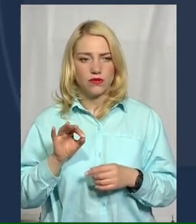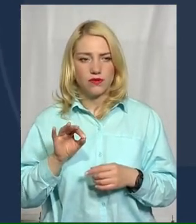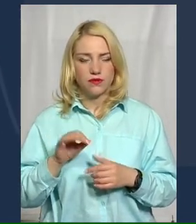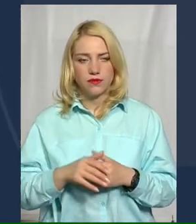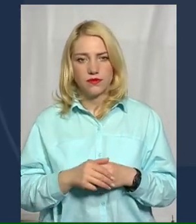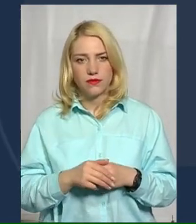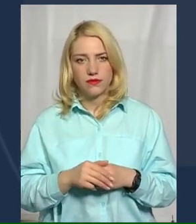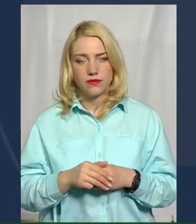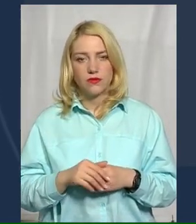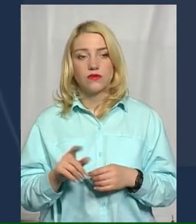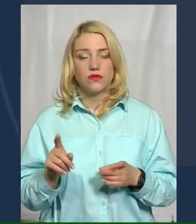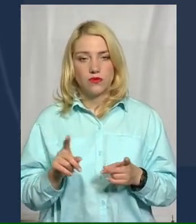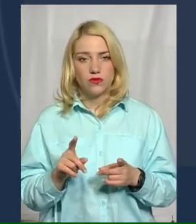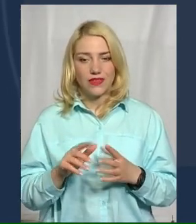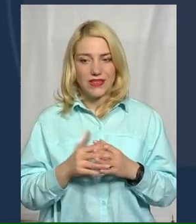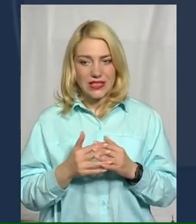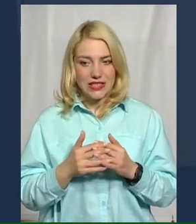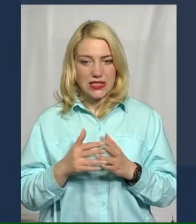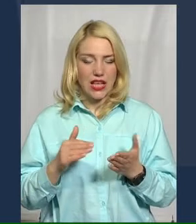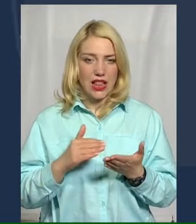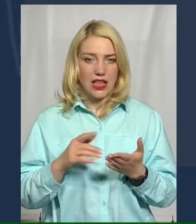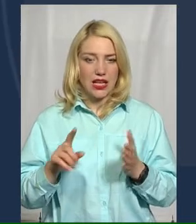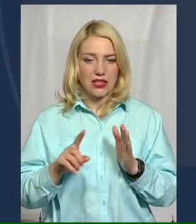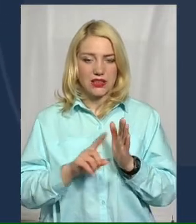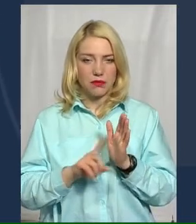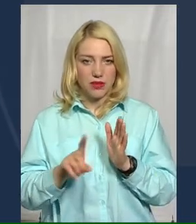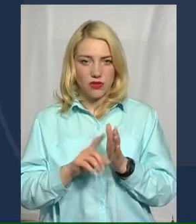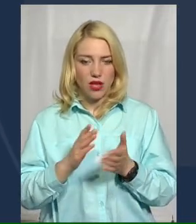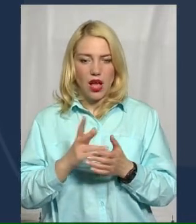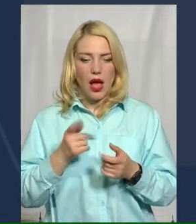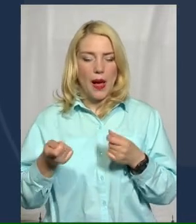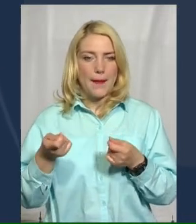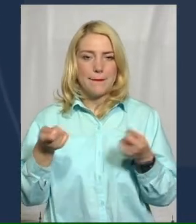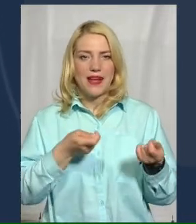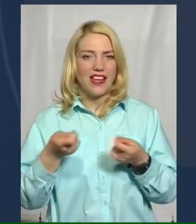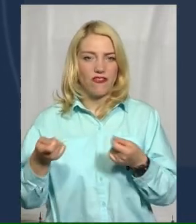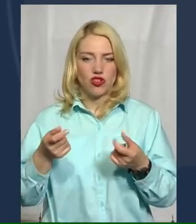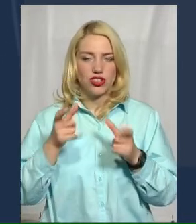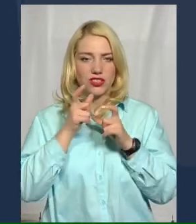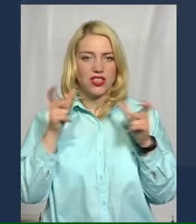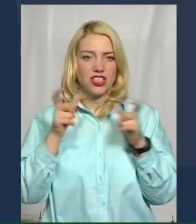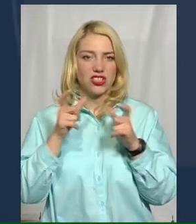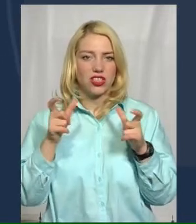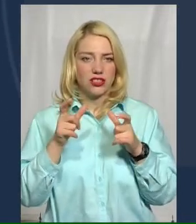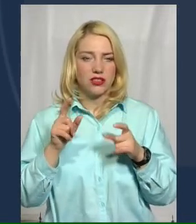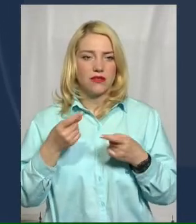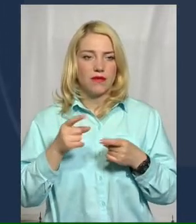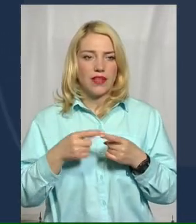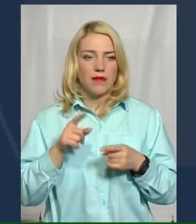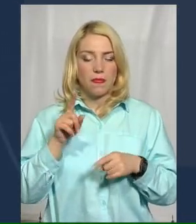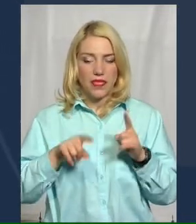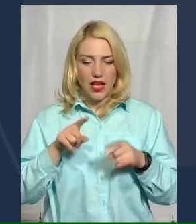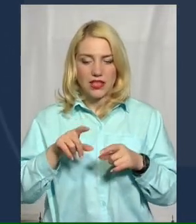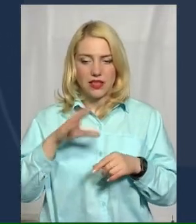ну, що, ідуть, і так далі все, вези. І перевозчики кричать, кричать, бо не бачу. Деякі маршрути вийшли,